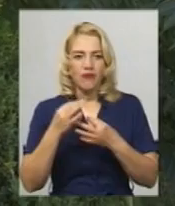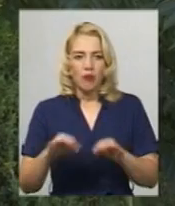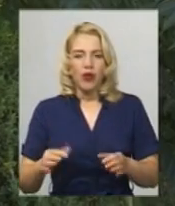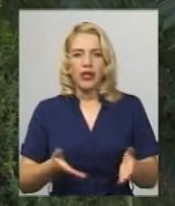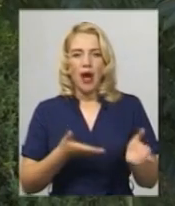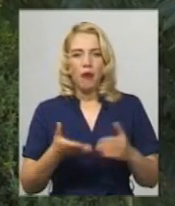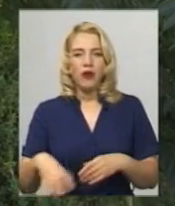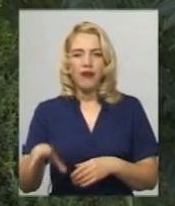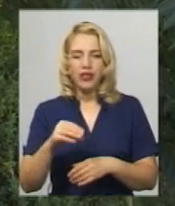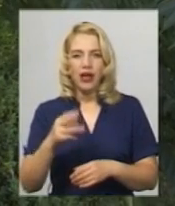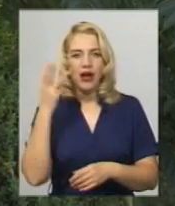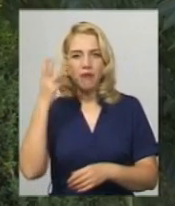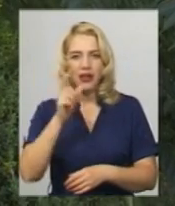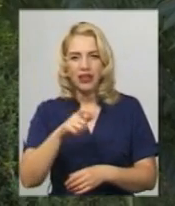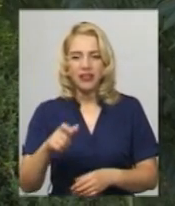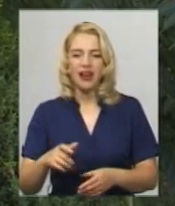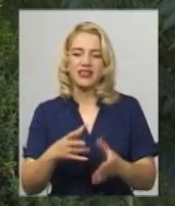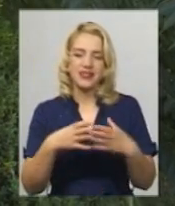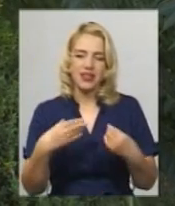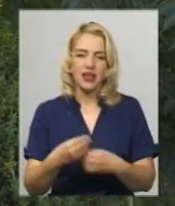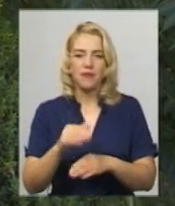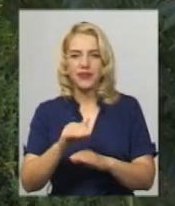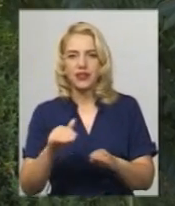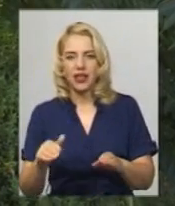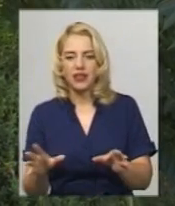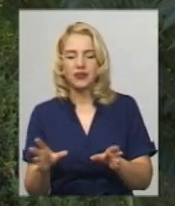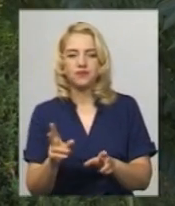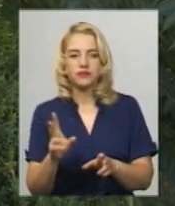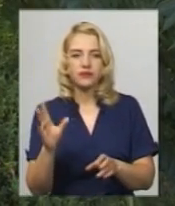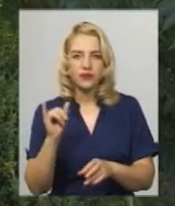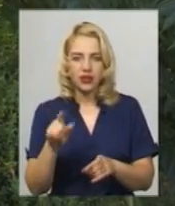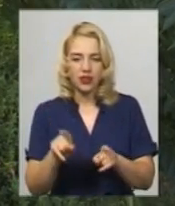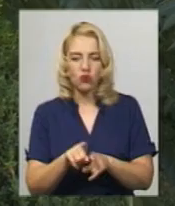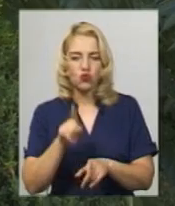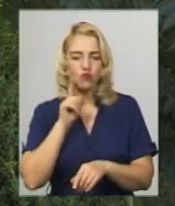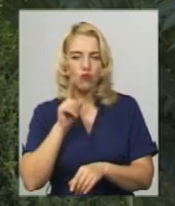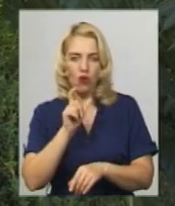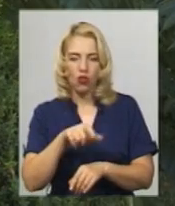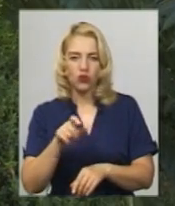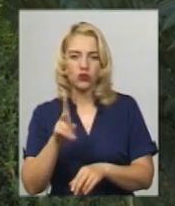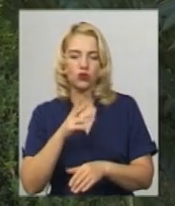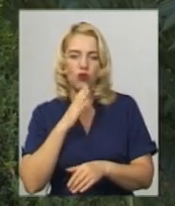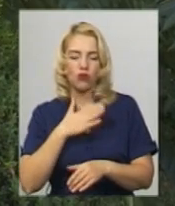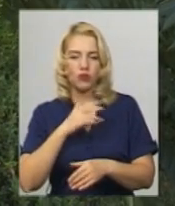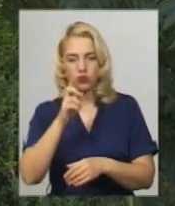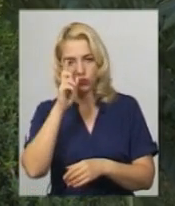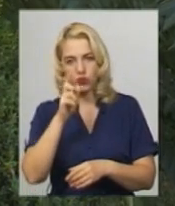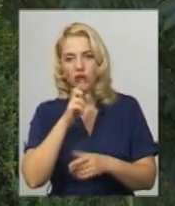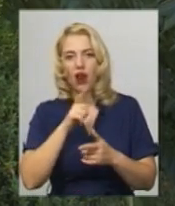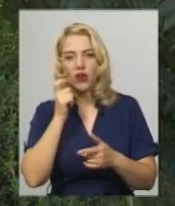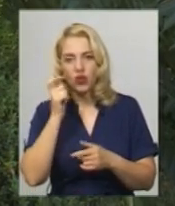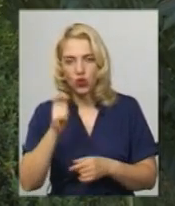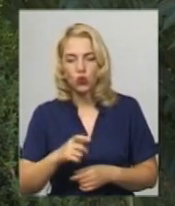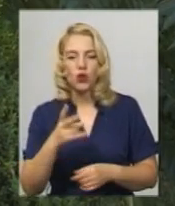хмельничан, молоді сім'ї, дітей, сім'ї з дітьми, а також, звичайно, молодь, усіх, хто любить нашу країну, доєднатися